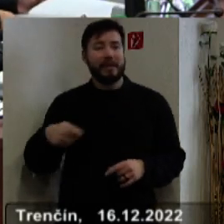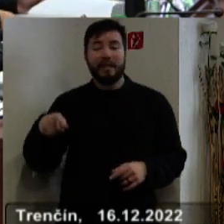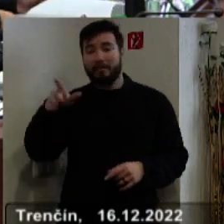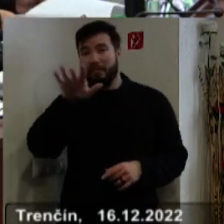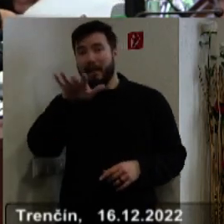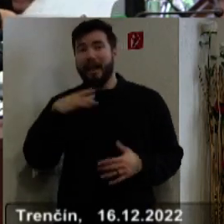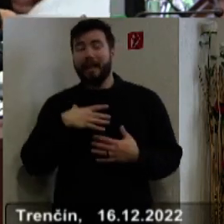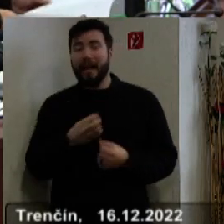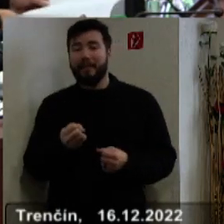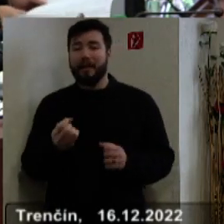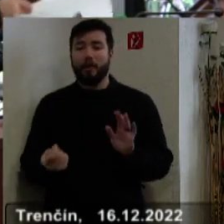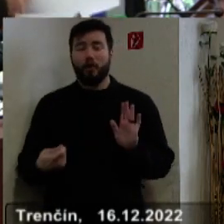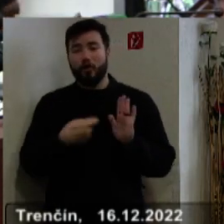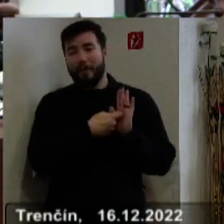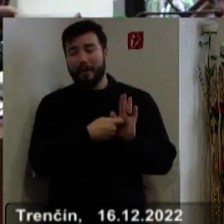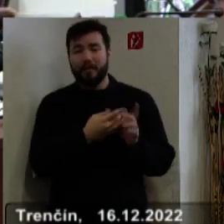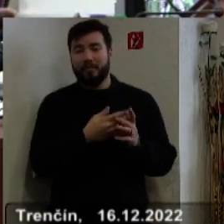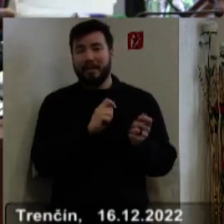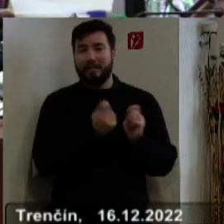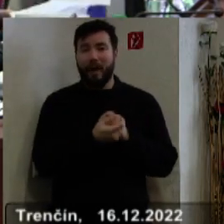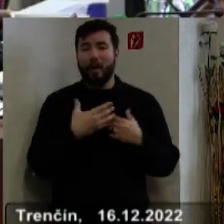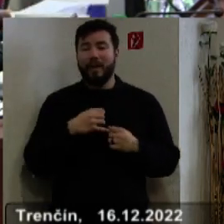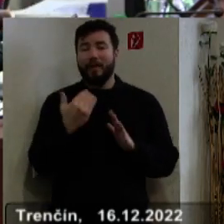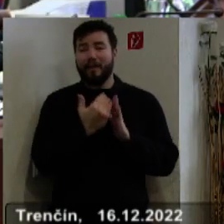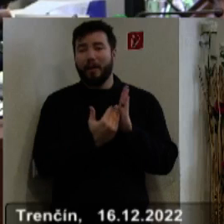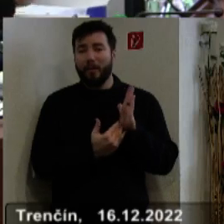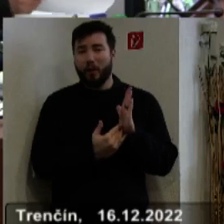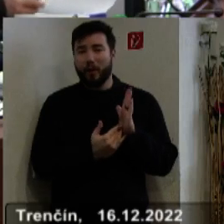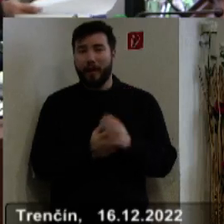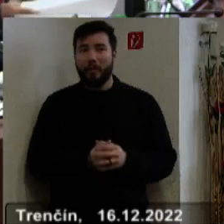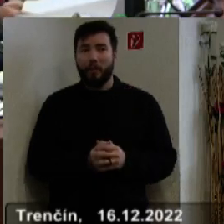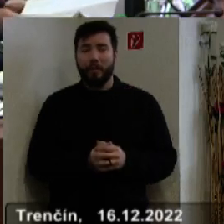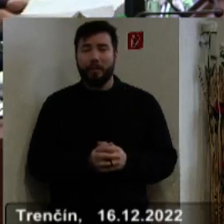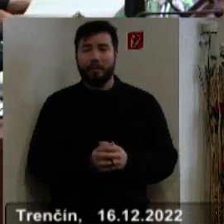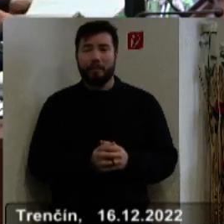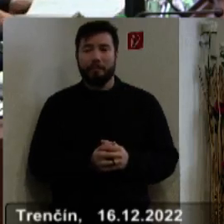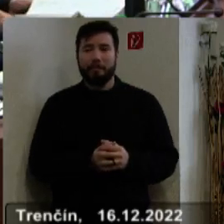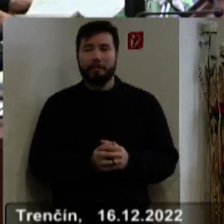doplnenie, respektíve zmenu navrhovaného programu rokovania dnešného zastupiteľstva.